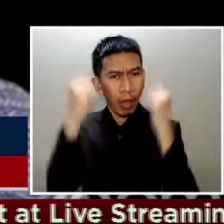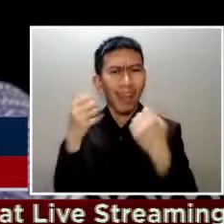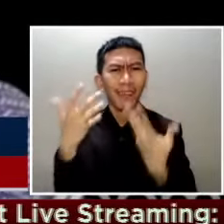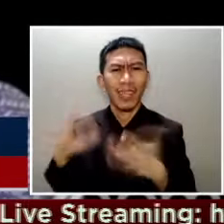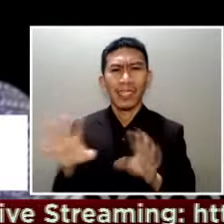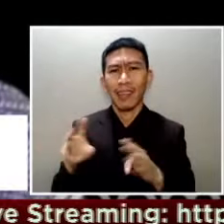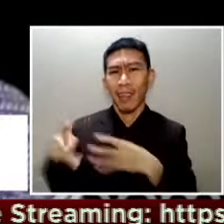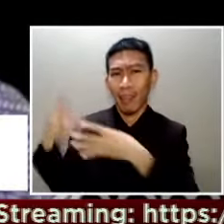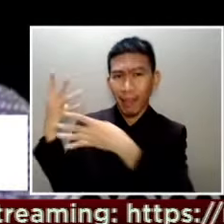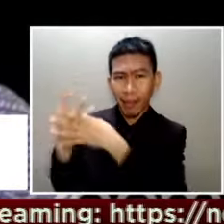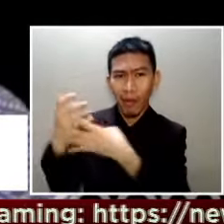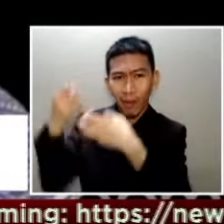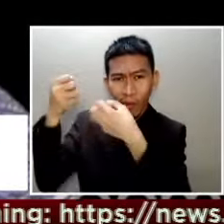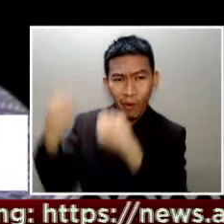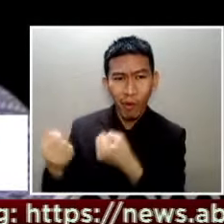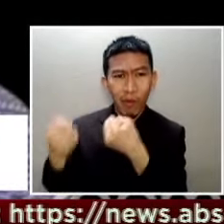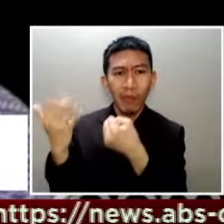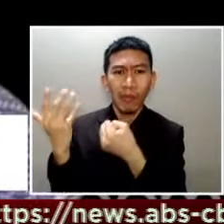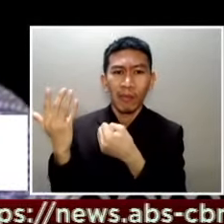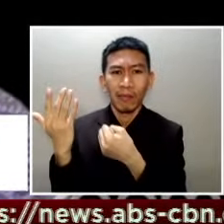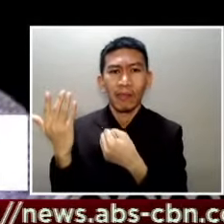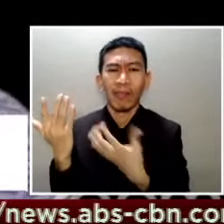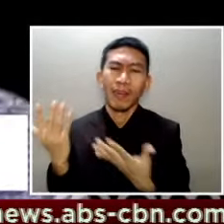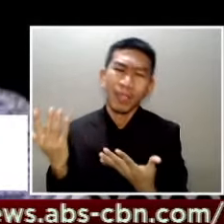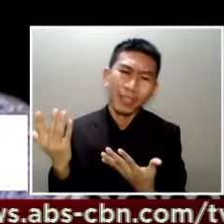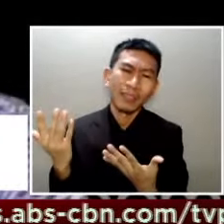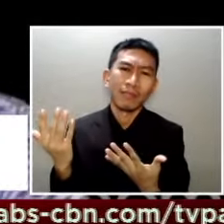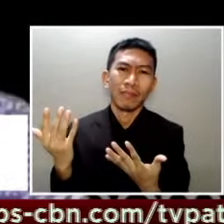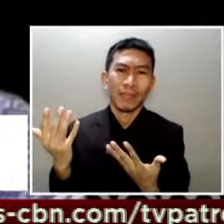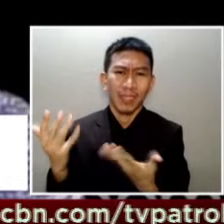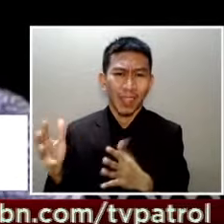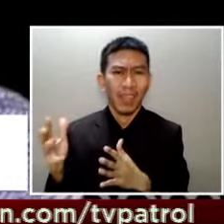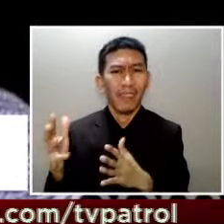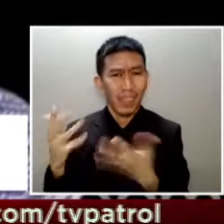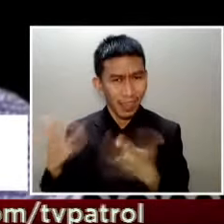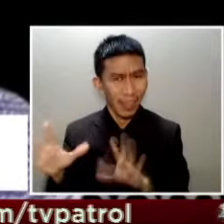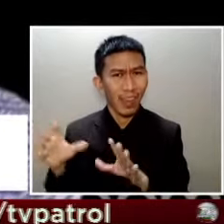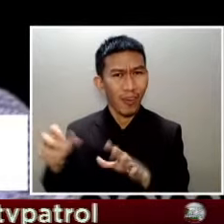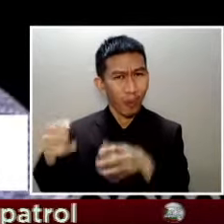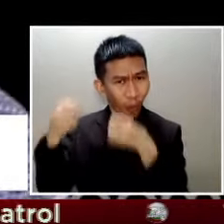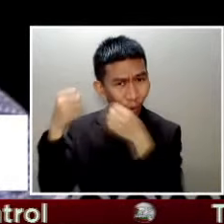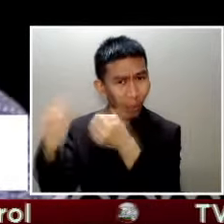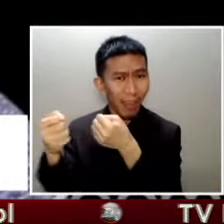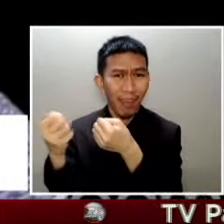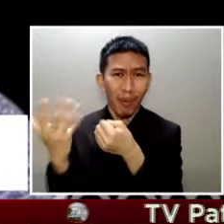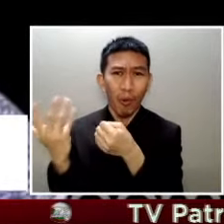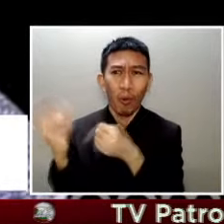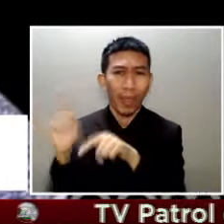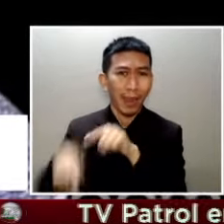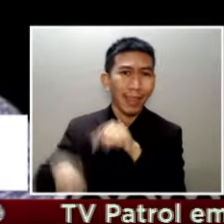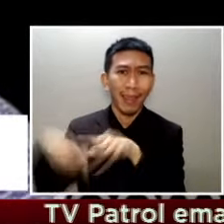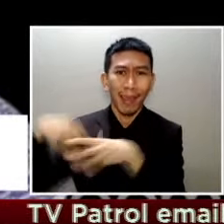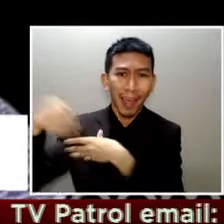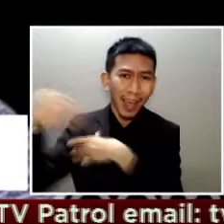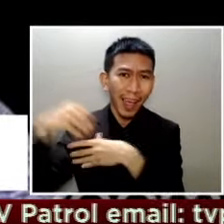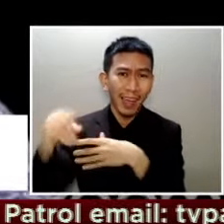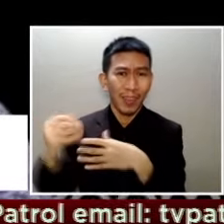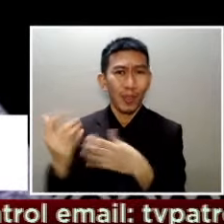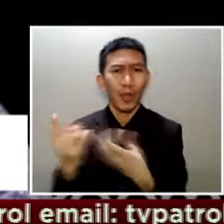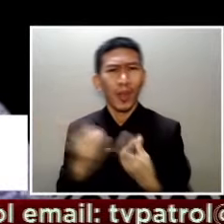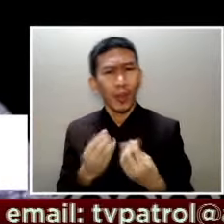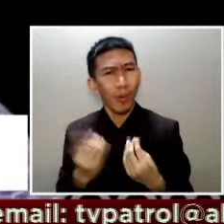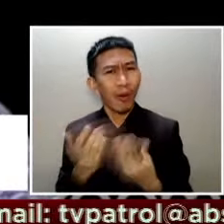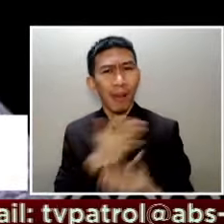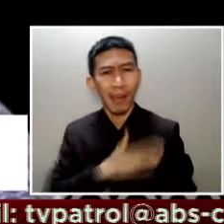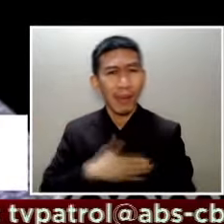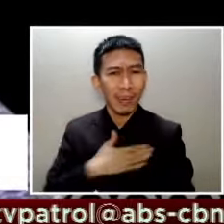man yung nandun sa bank ito please pa nila parang naikulong na nila di ba na-immobilize na nila so what more is